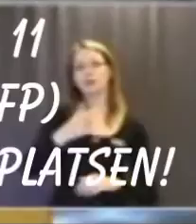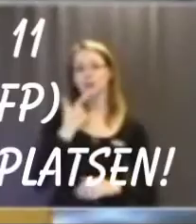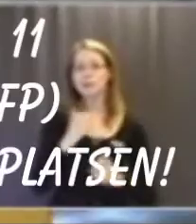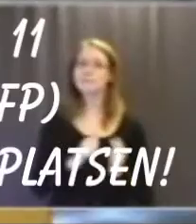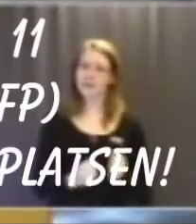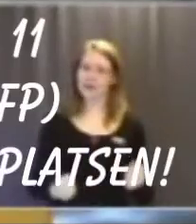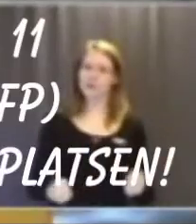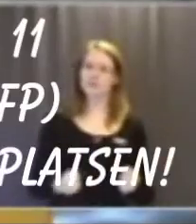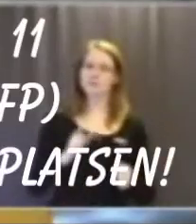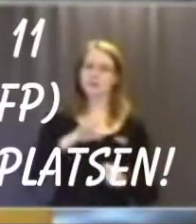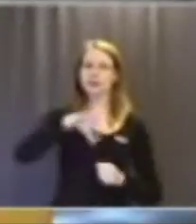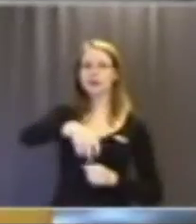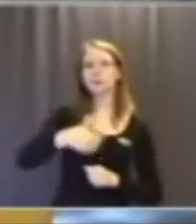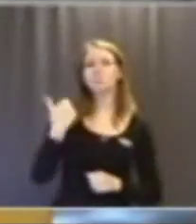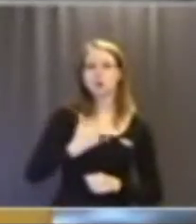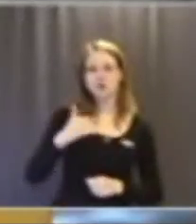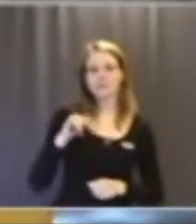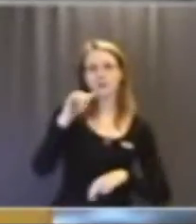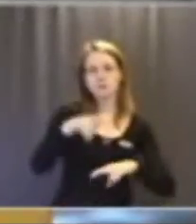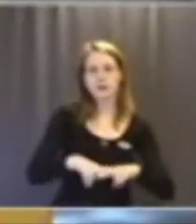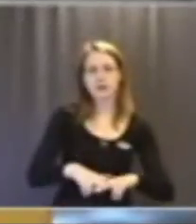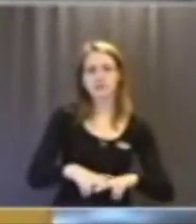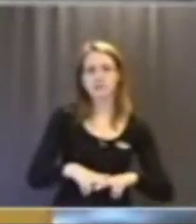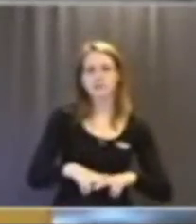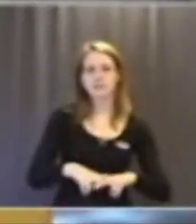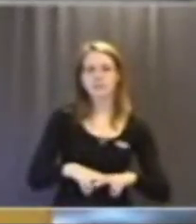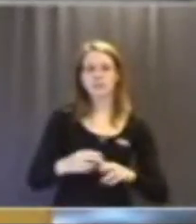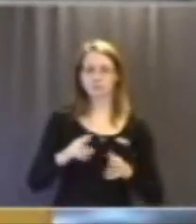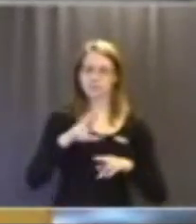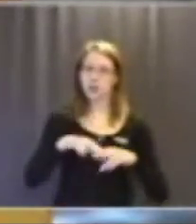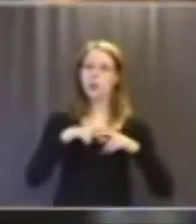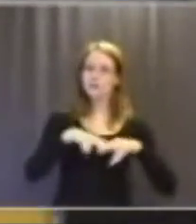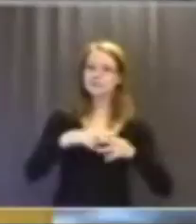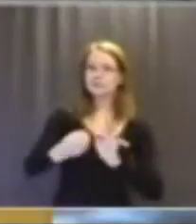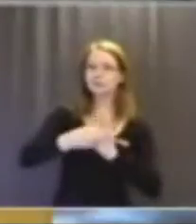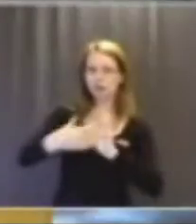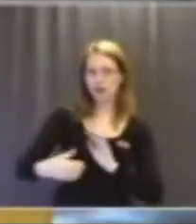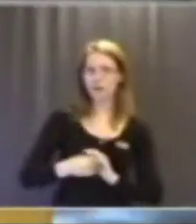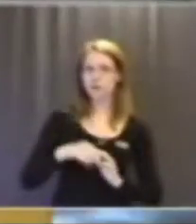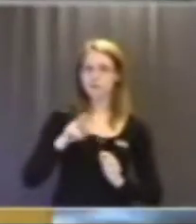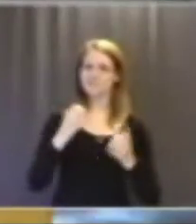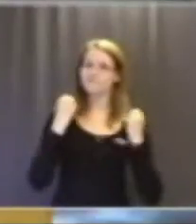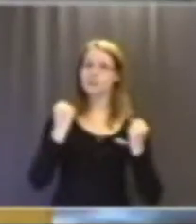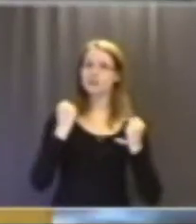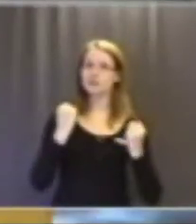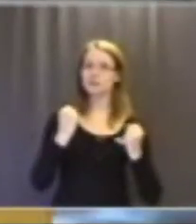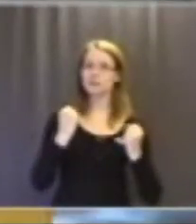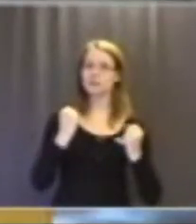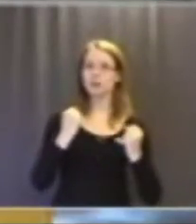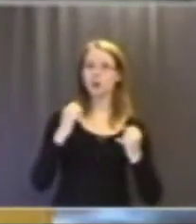Men det är faktiskt så att regionen behöver en flygklass av logistiska skäl och det är viktigt så länge vi inte har fått en